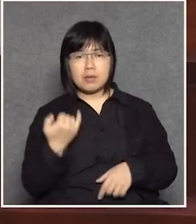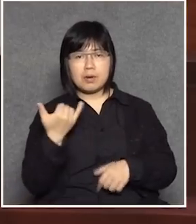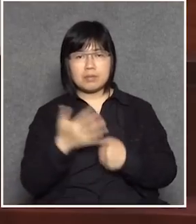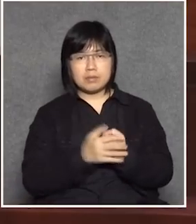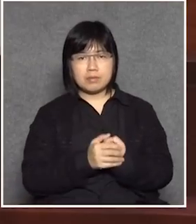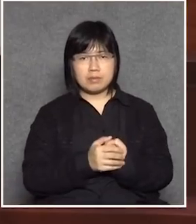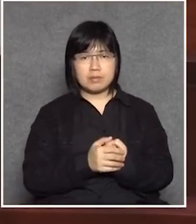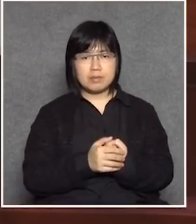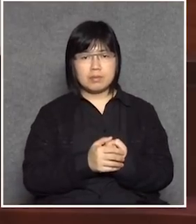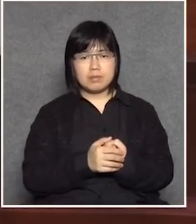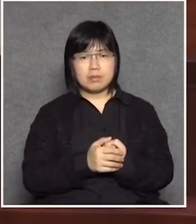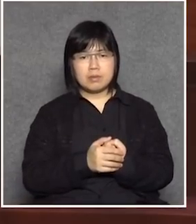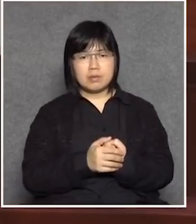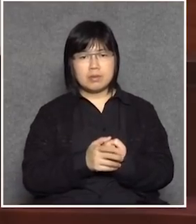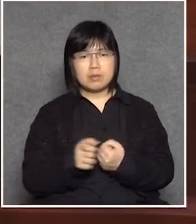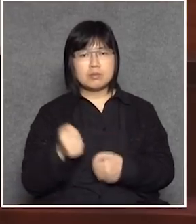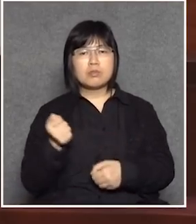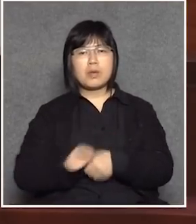是嗎?做什麼議員?